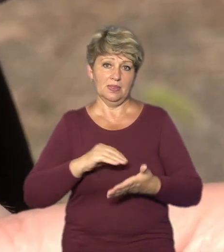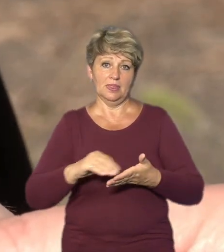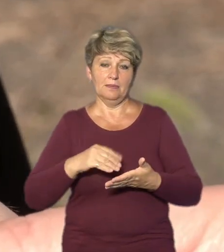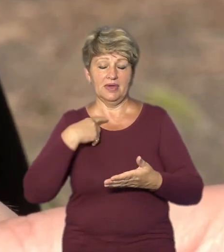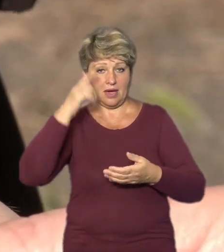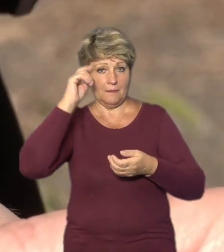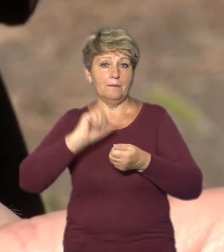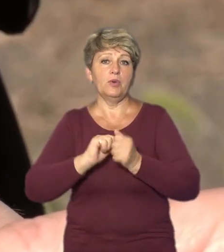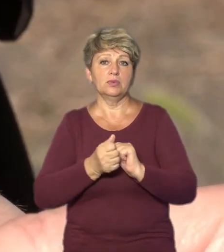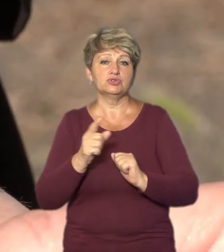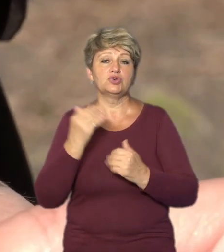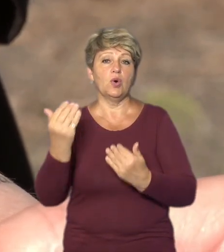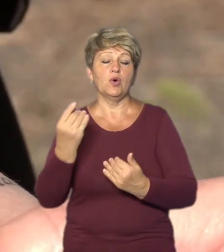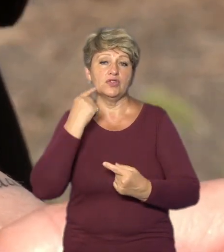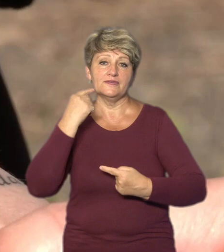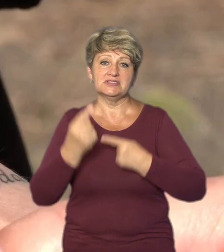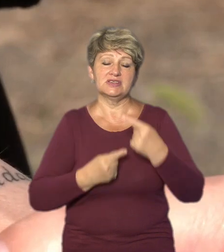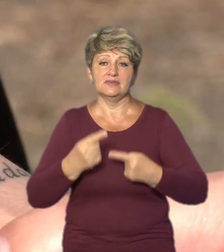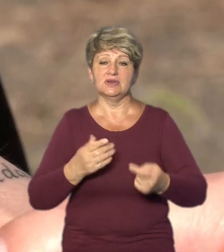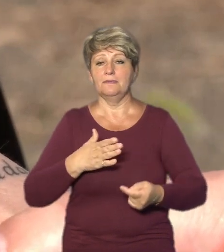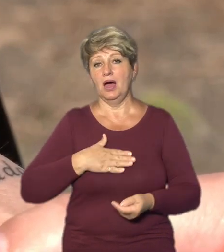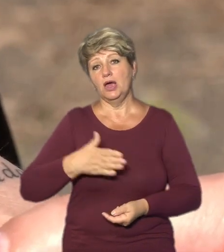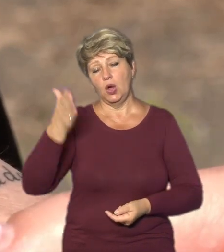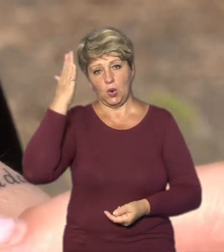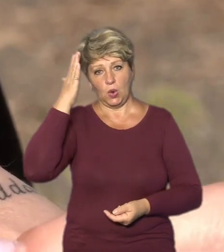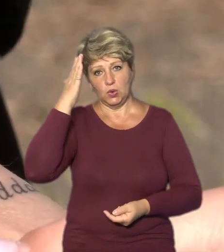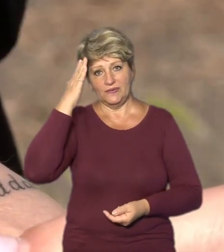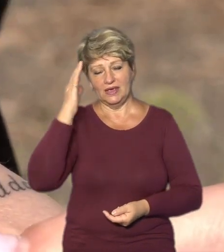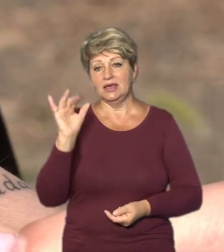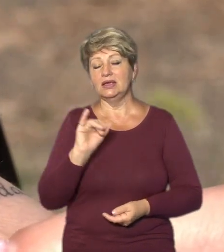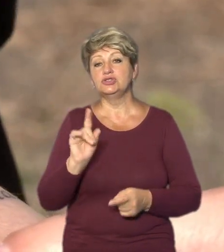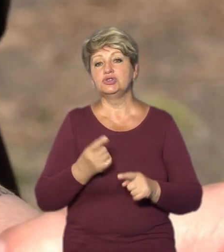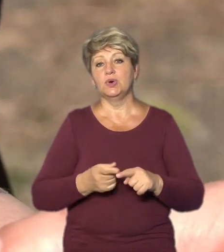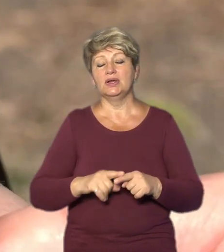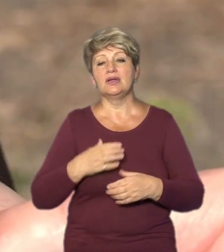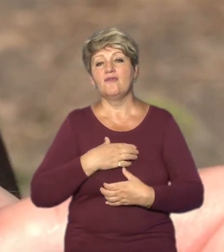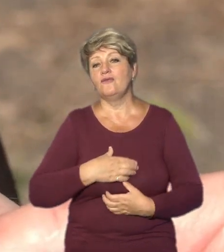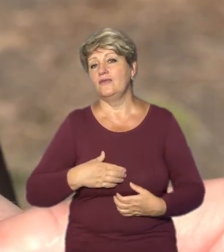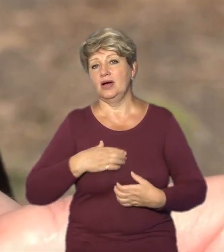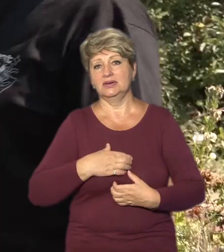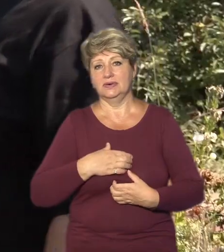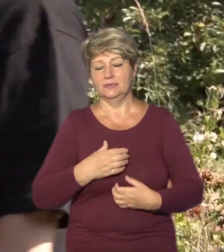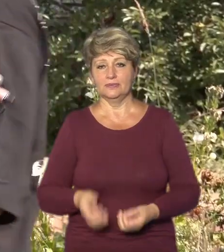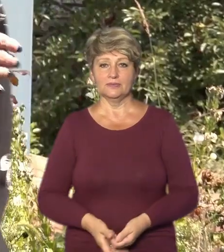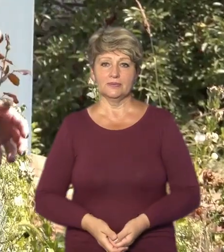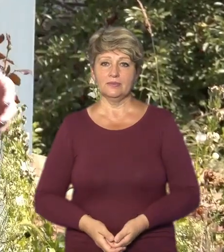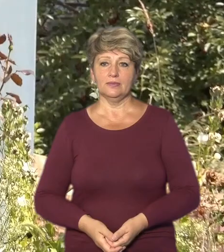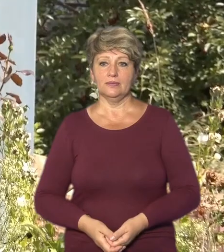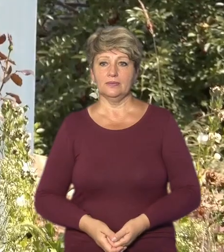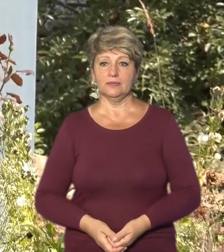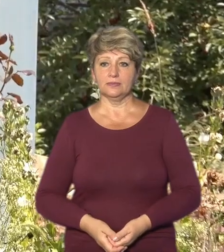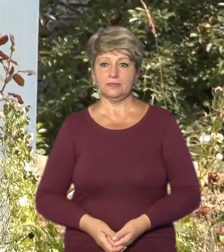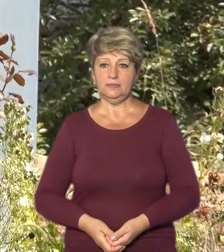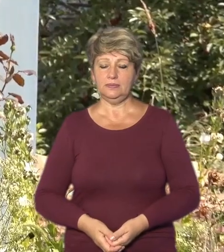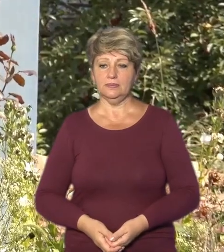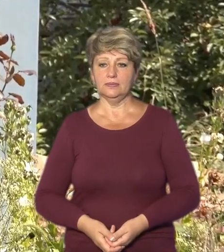пам'ятала, що він завжди в моїй голові і що це найважливіше. Тетяна Рева, Олег Кураш, новини на